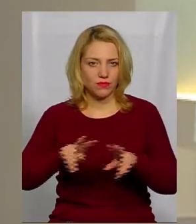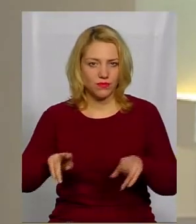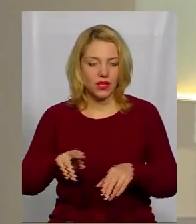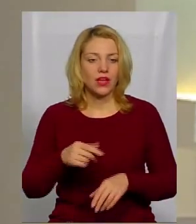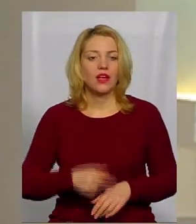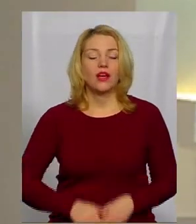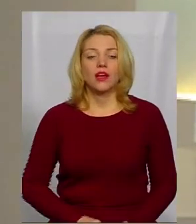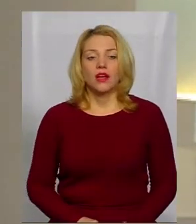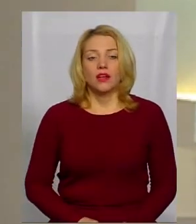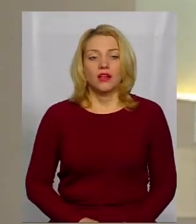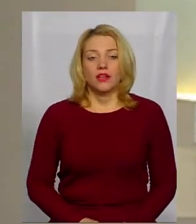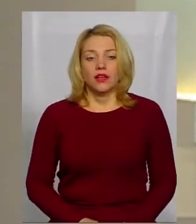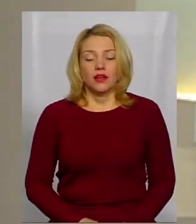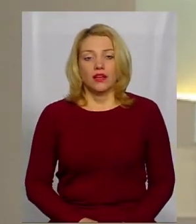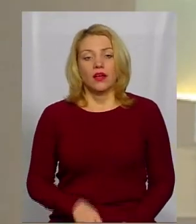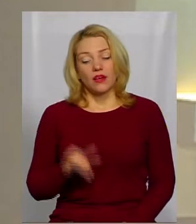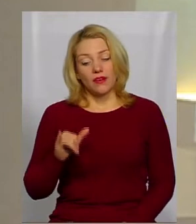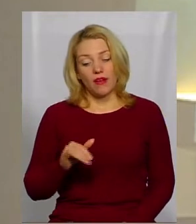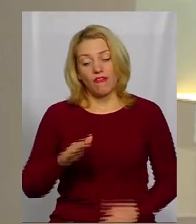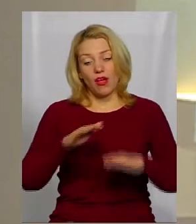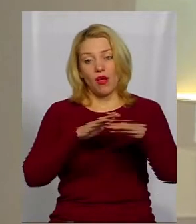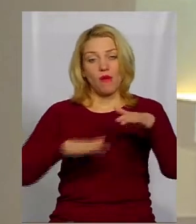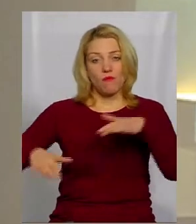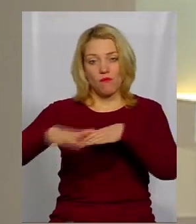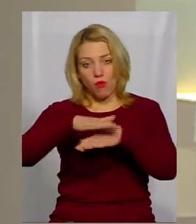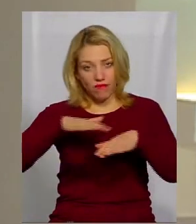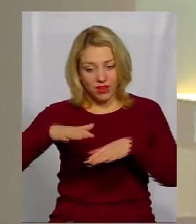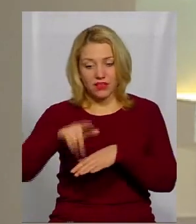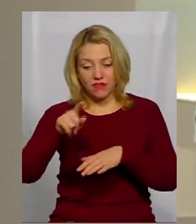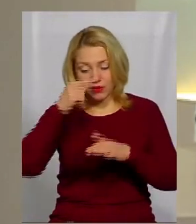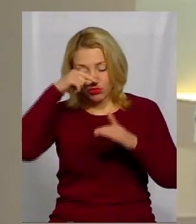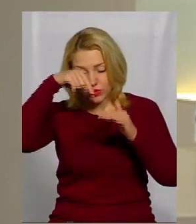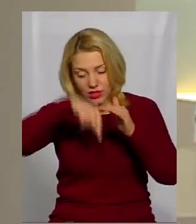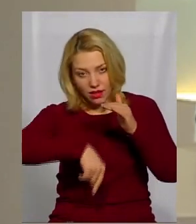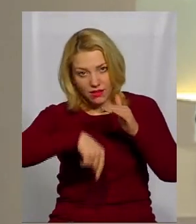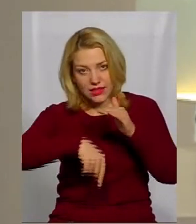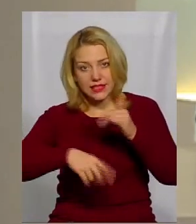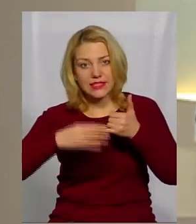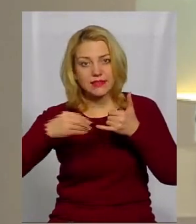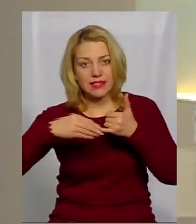ви вже проникаєте під землю. Тут говорили до 10 метрів.